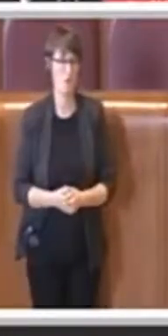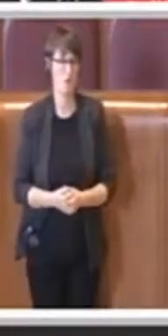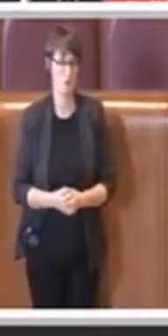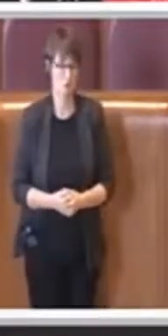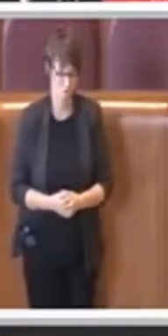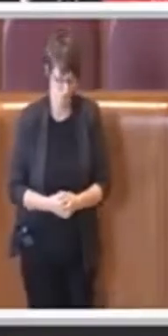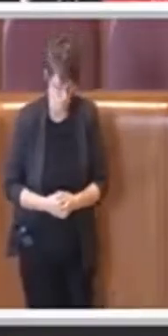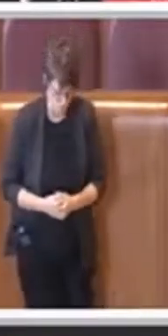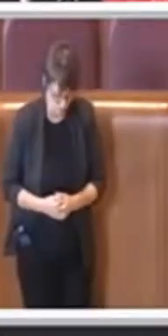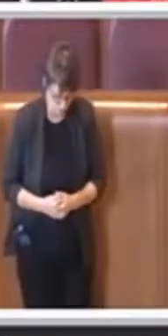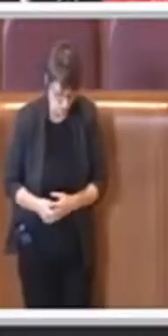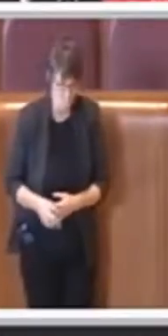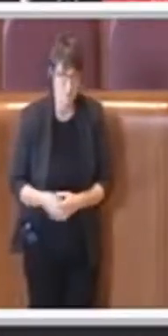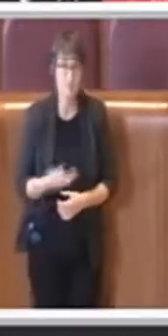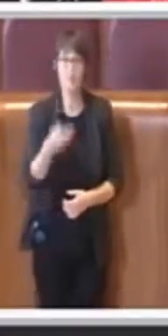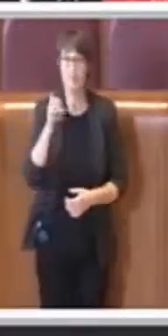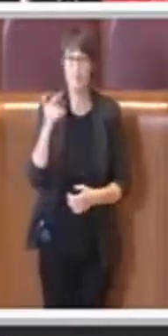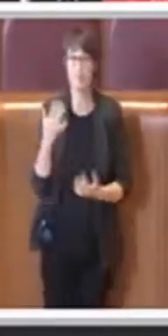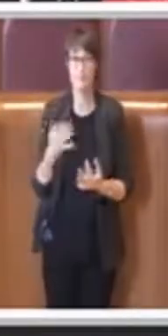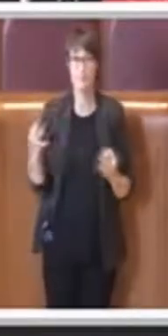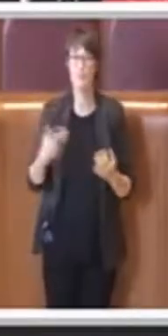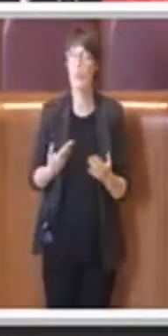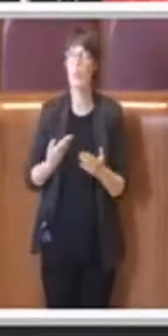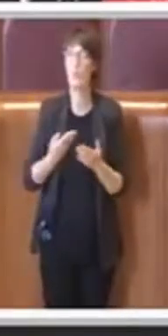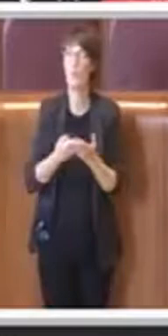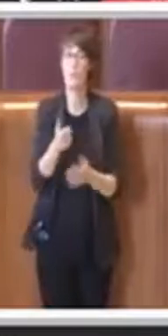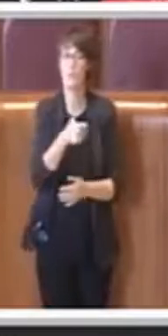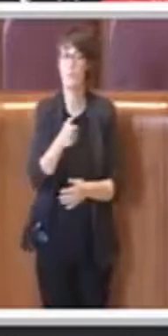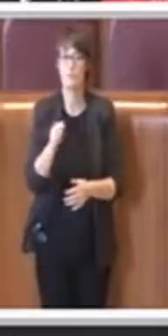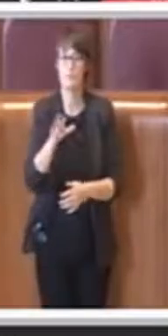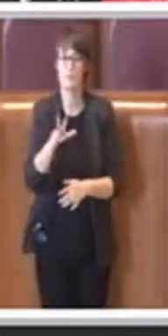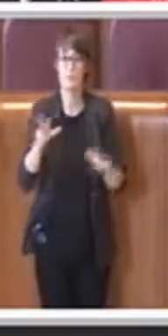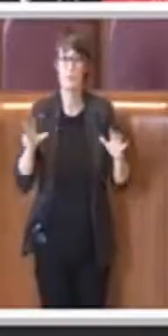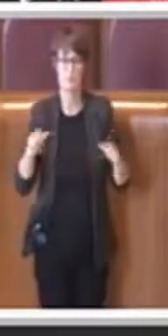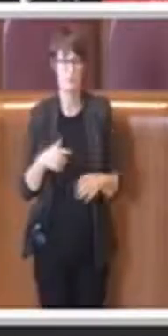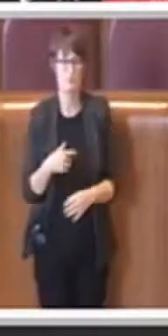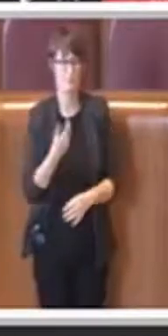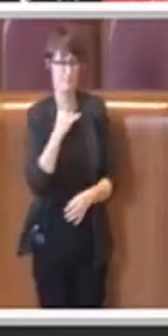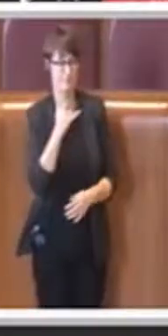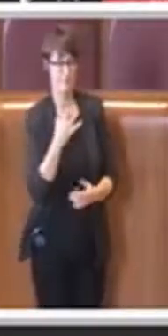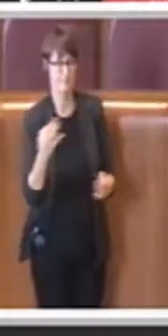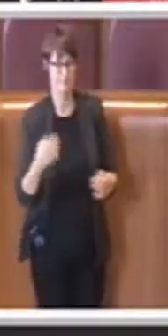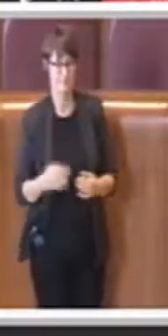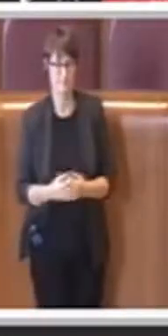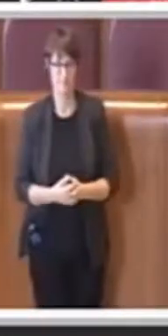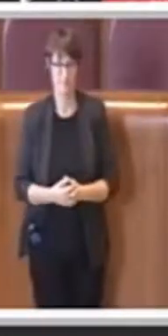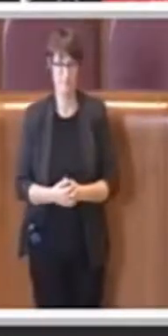Perfetto. Giusto consigliere, la proposta 158. Sì, sì, no, era per l'ordine.